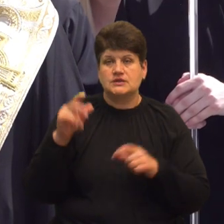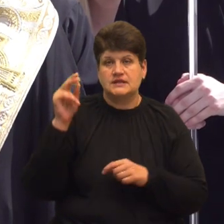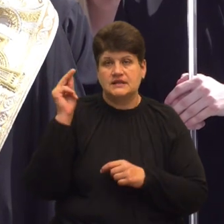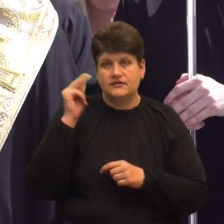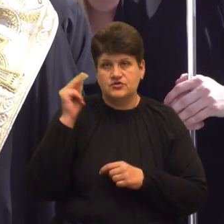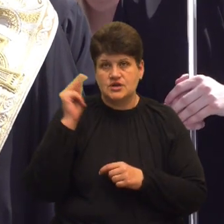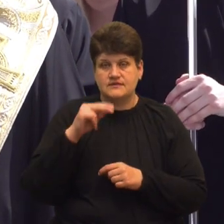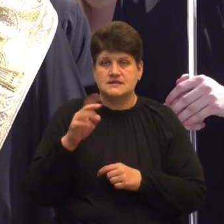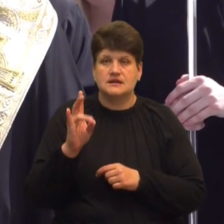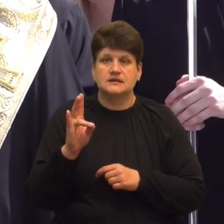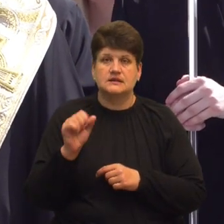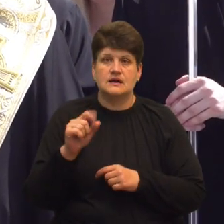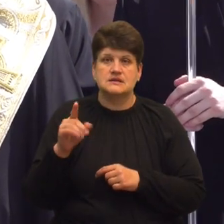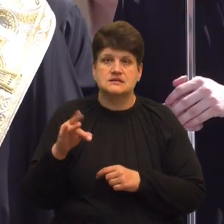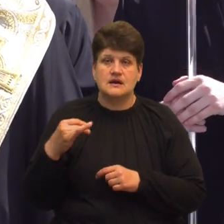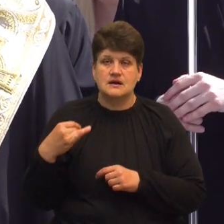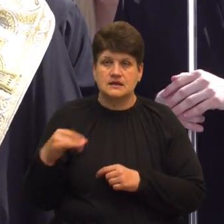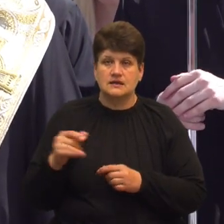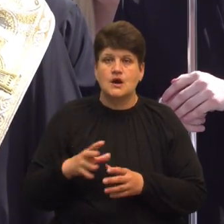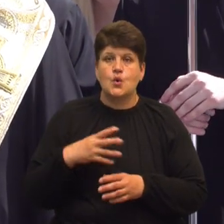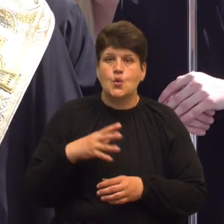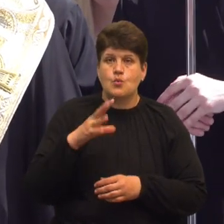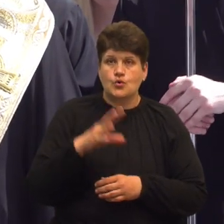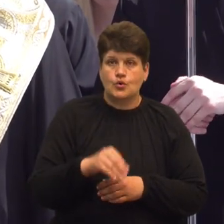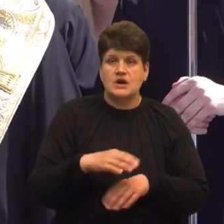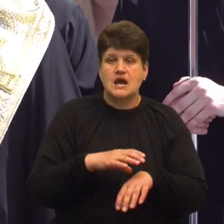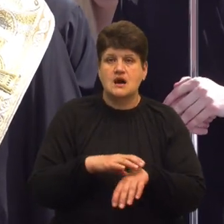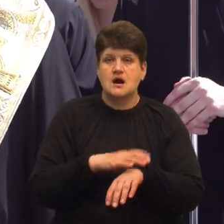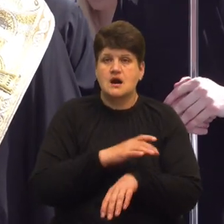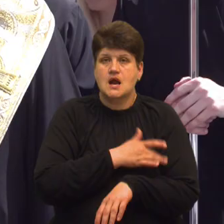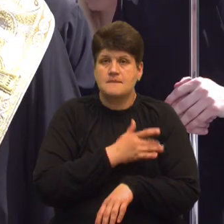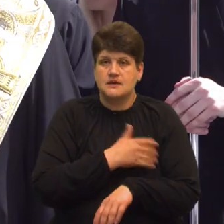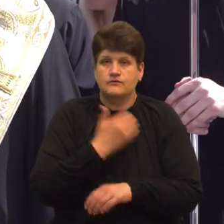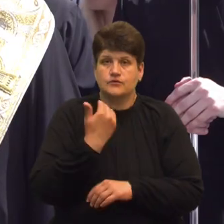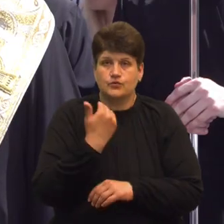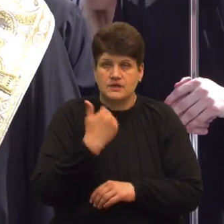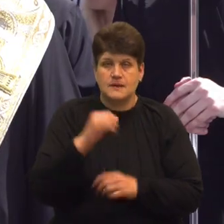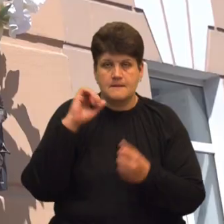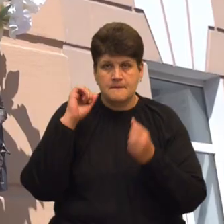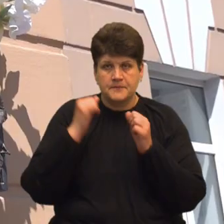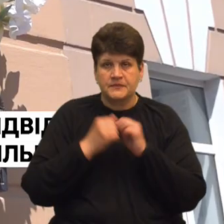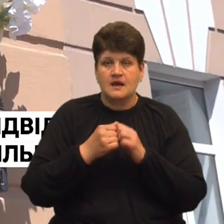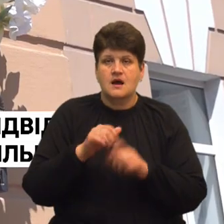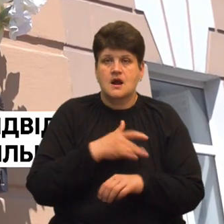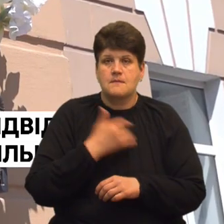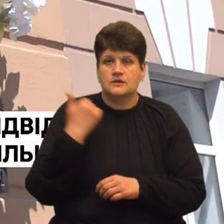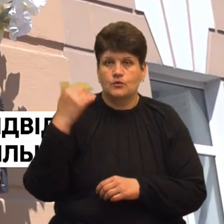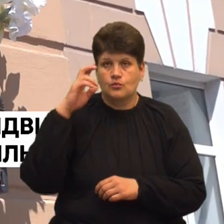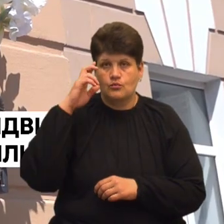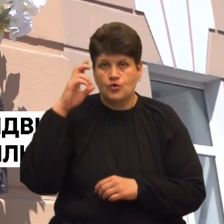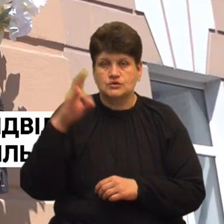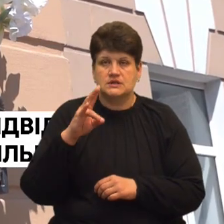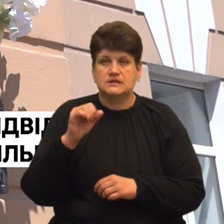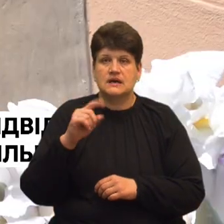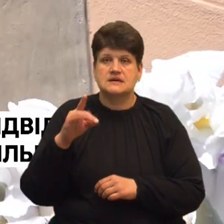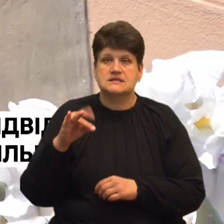життя і упокоєння, почали крапію твоїх, преснопам'ятного гроба Божа Назарія, герої Небесної